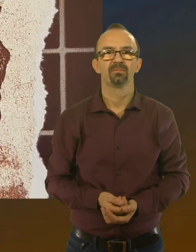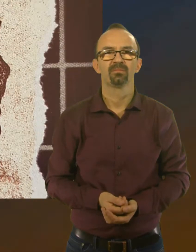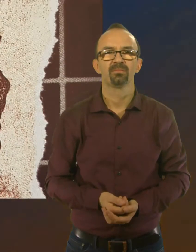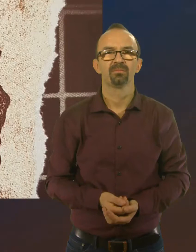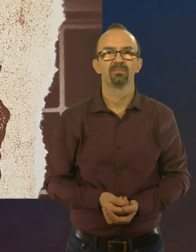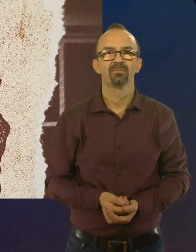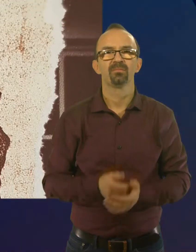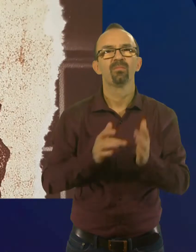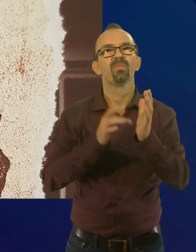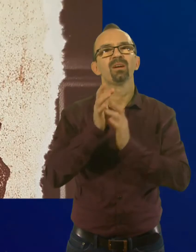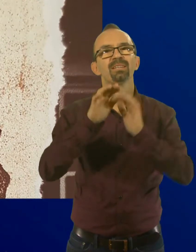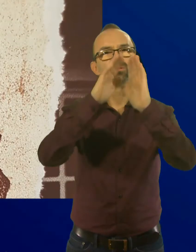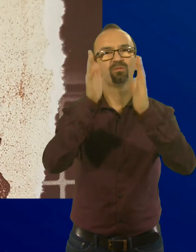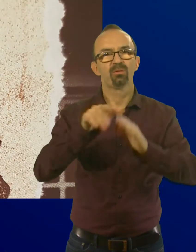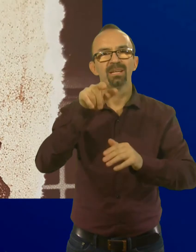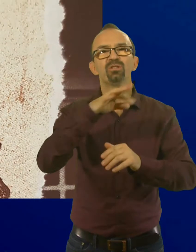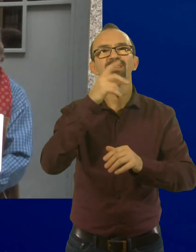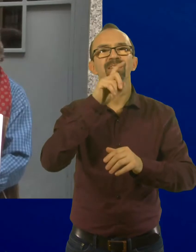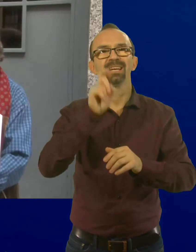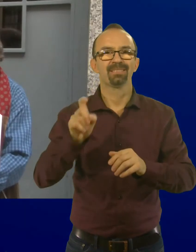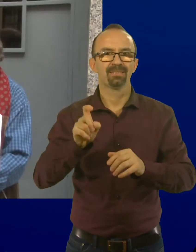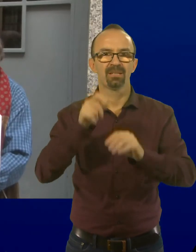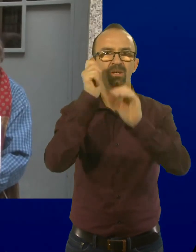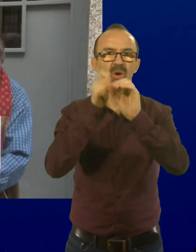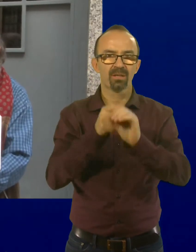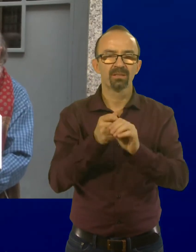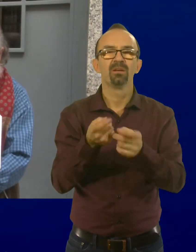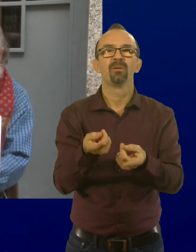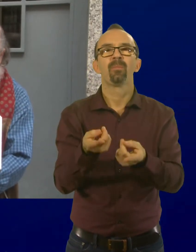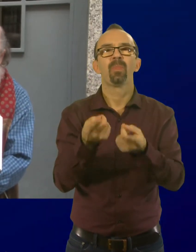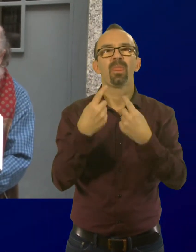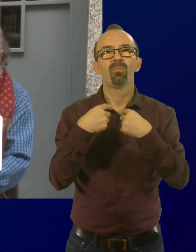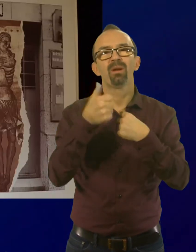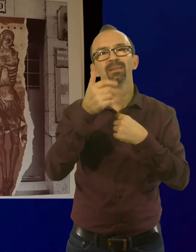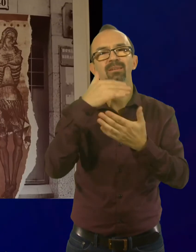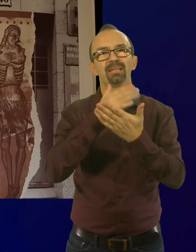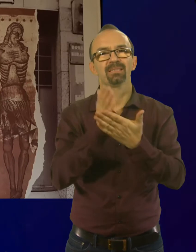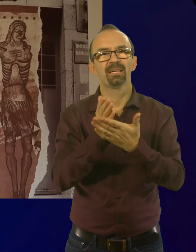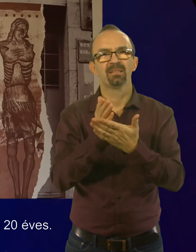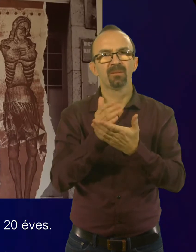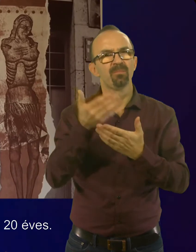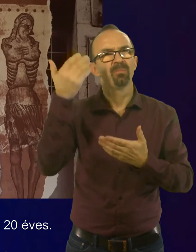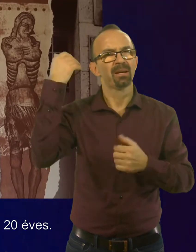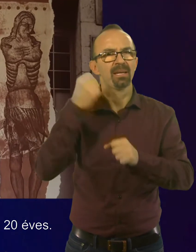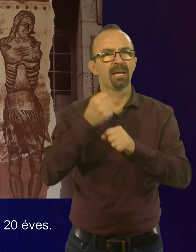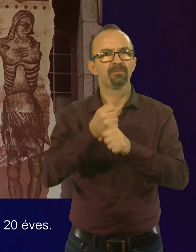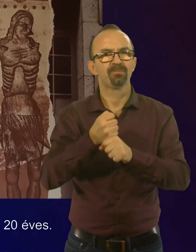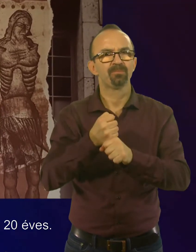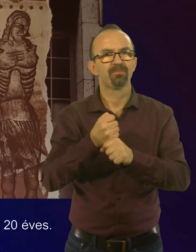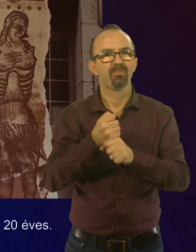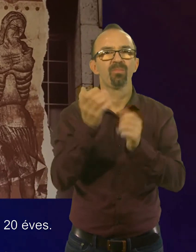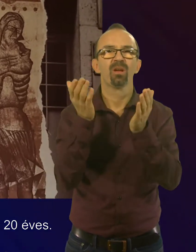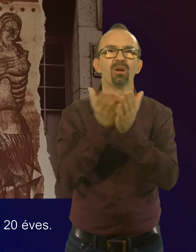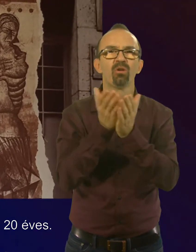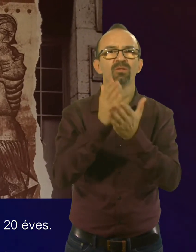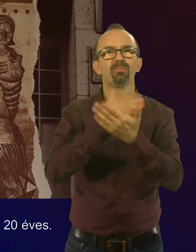Ez egy Krisztus figura, ez is részkarc. Abból egy részlet. Ez elég régen készült, hát a